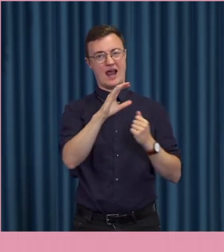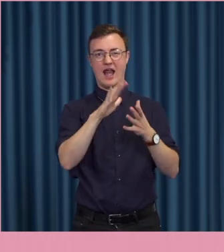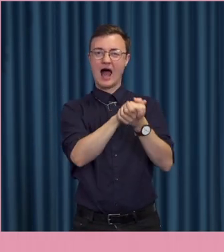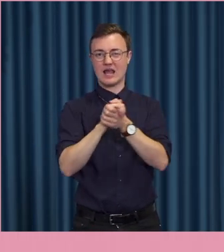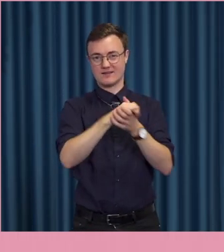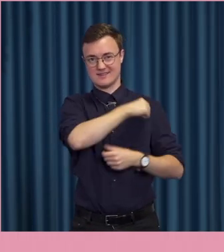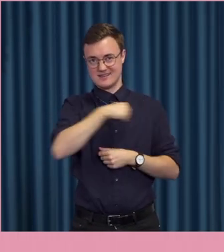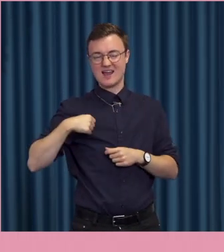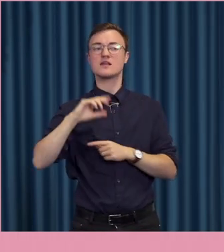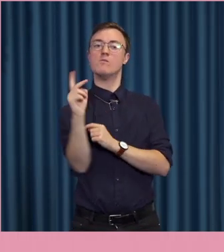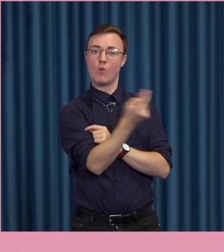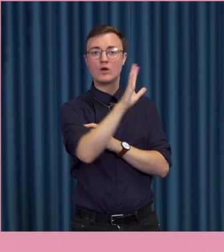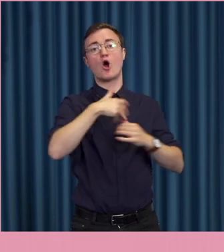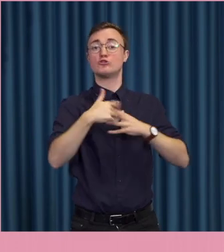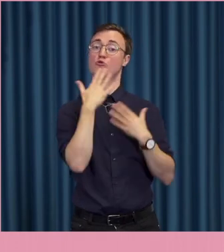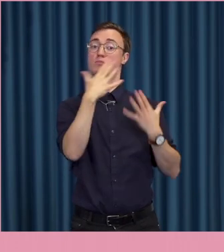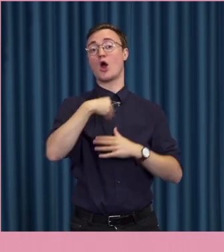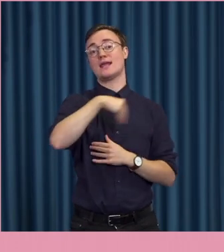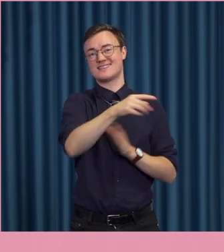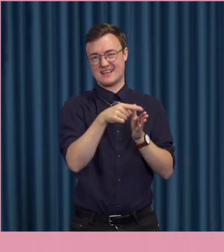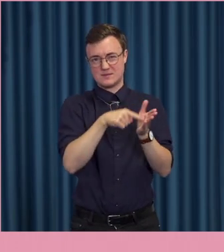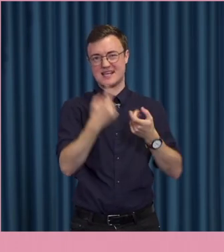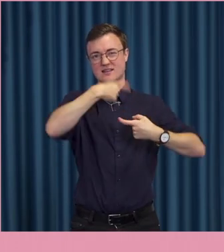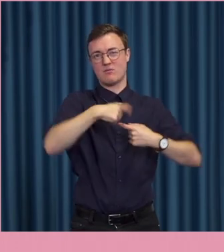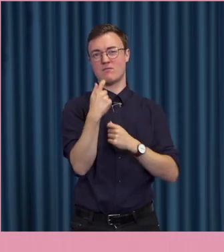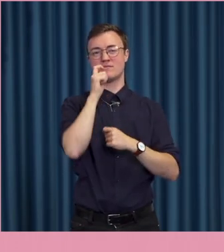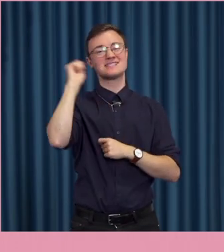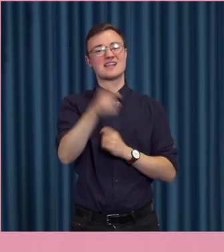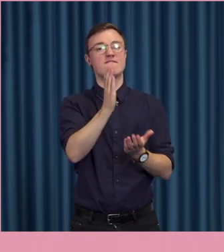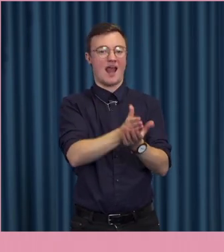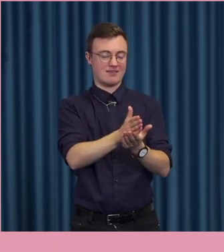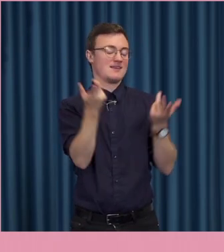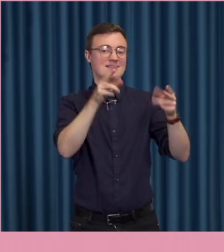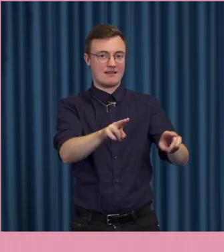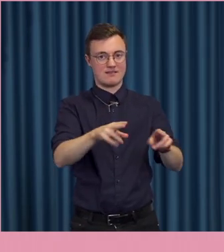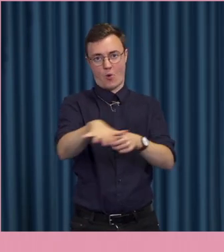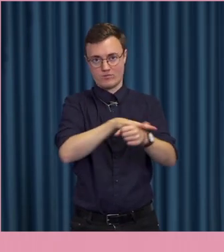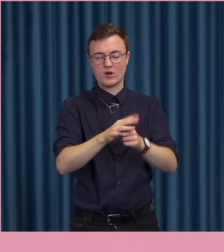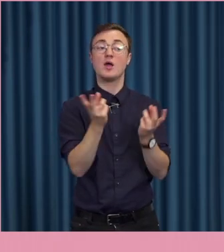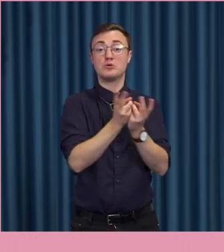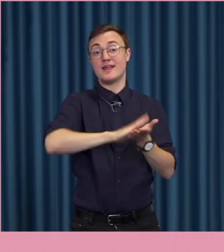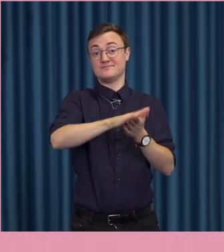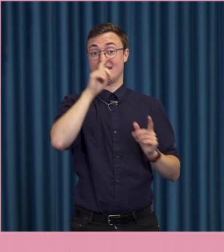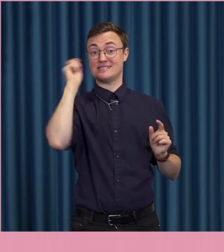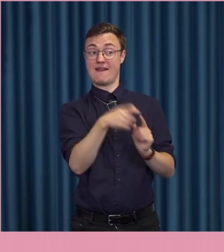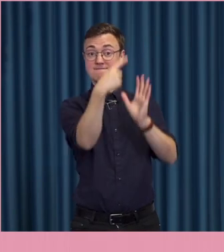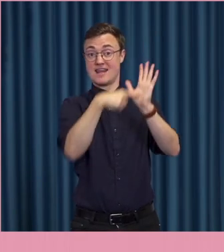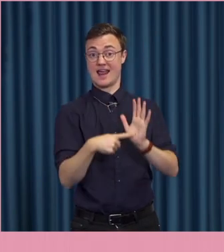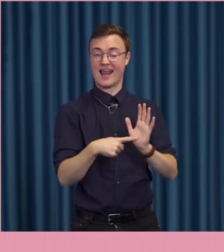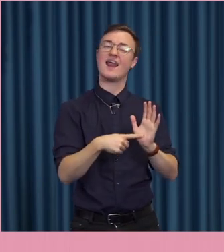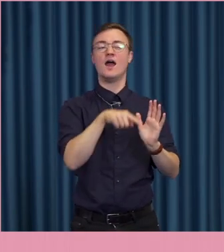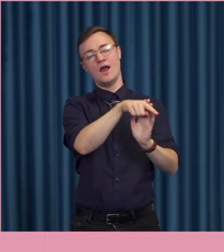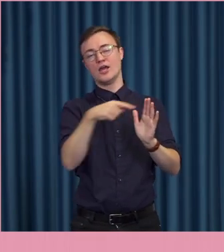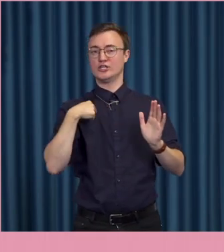har gjort goda saker. Goda insatser särskilt på straffrättens område. Så att det straffrättsliga regelverket. Jag pekar ju på